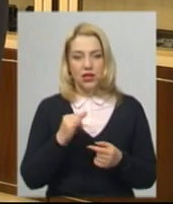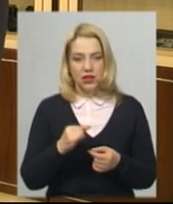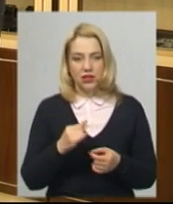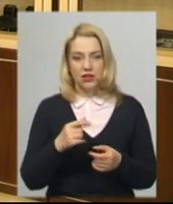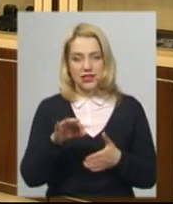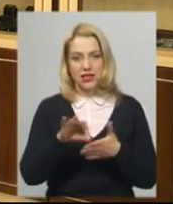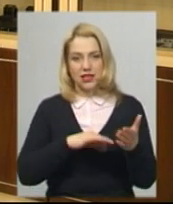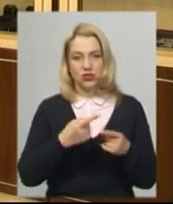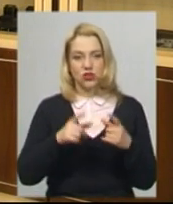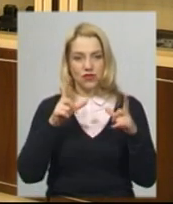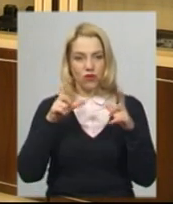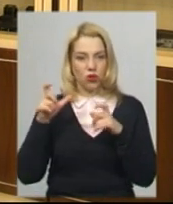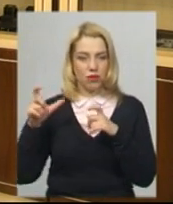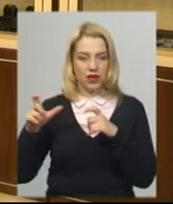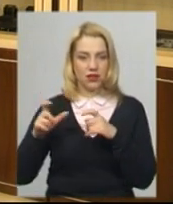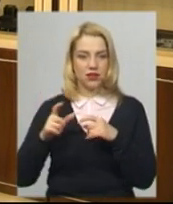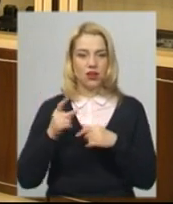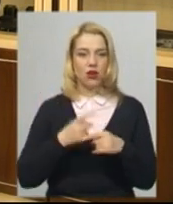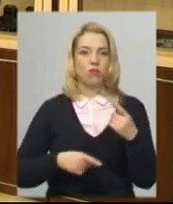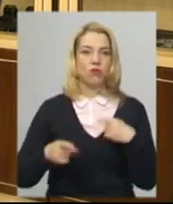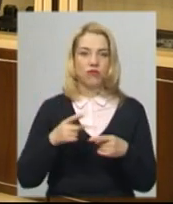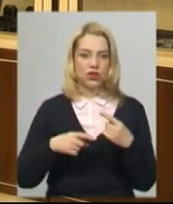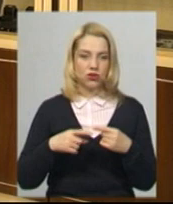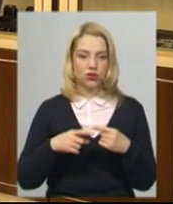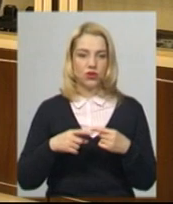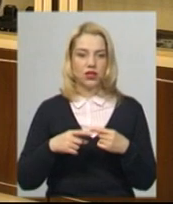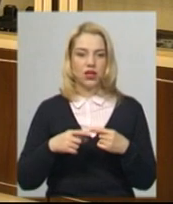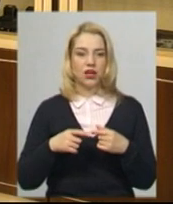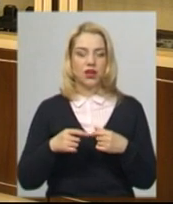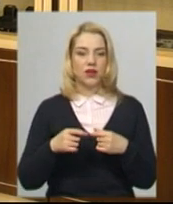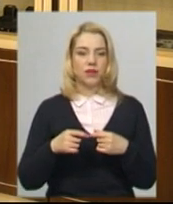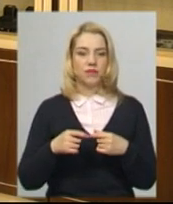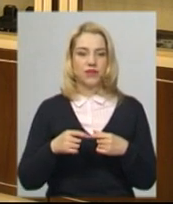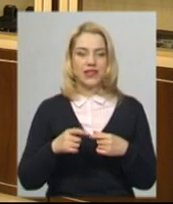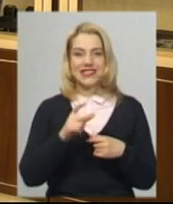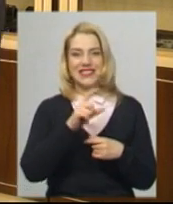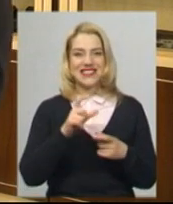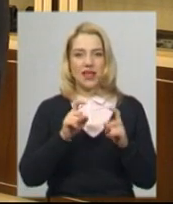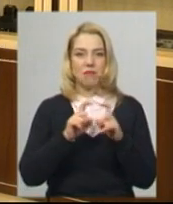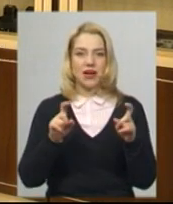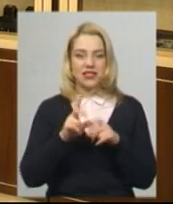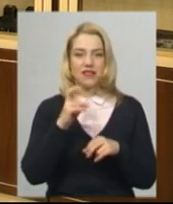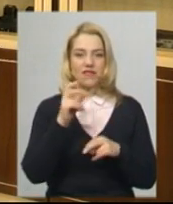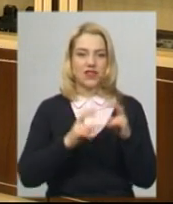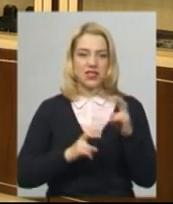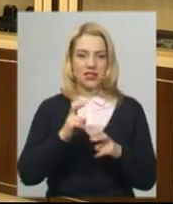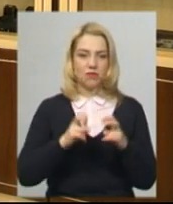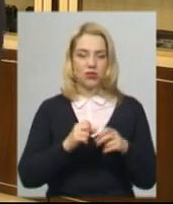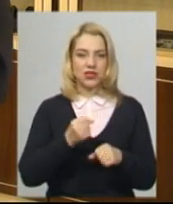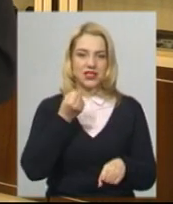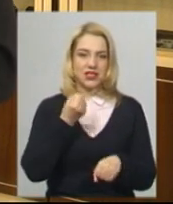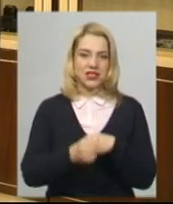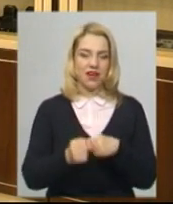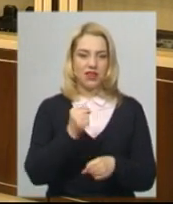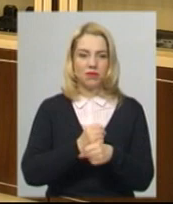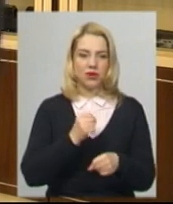ці фотоапарати повернули назад з торгової сітки, з магазинів на завод і заставили переробити кришку,